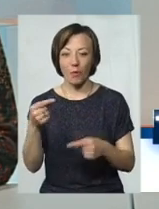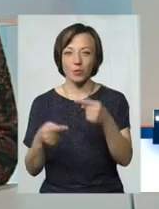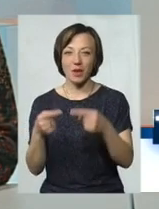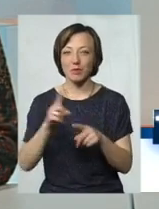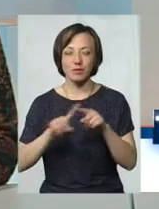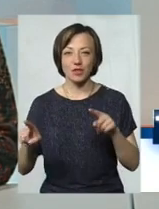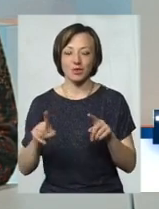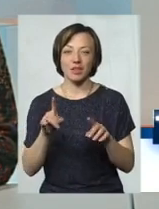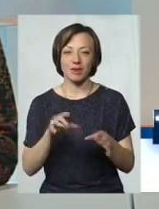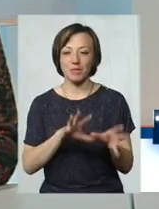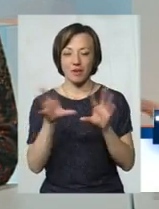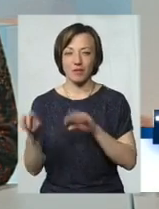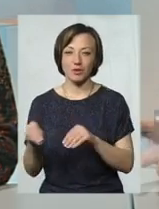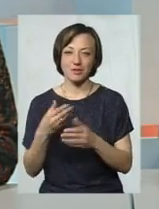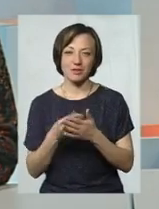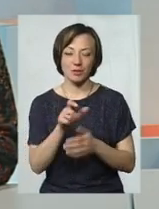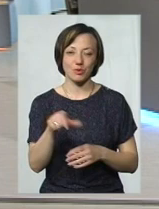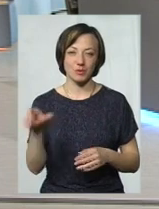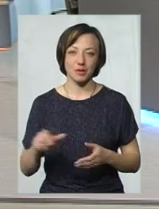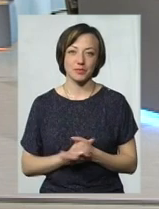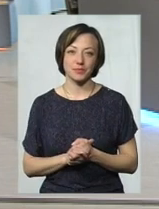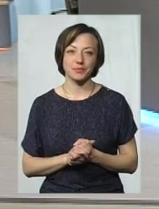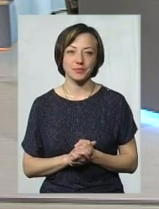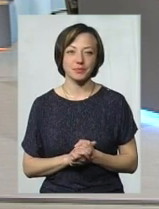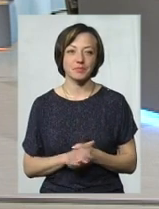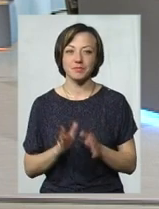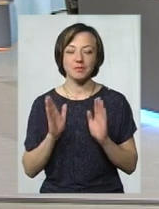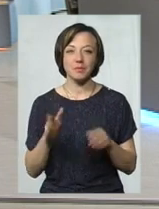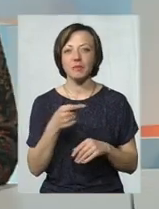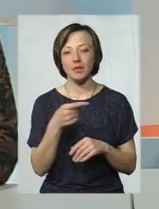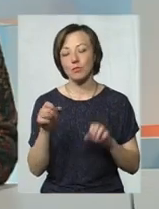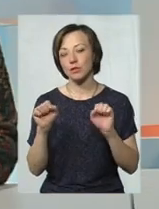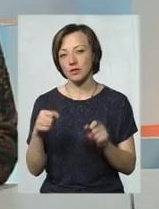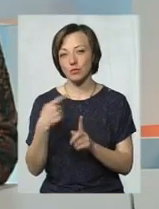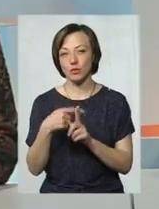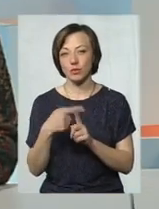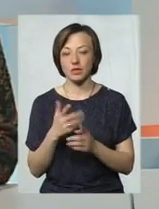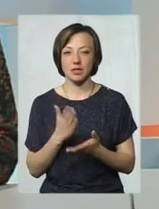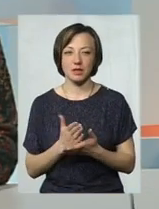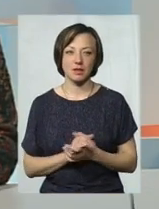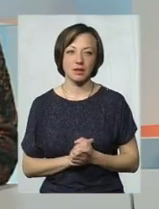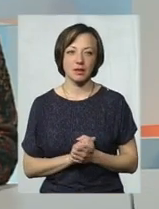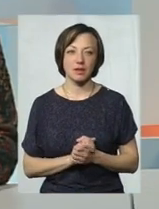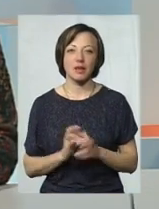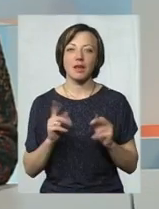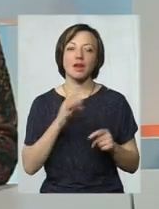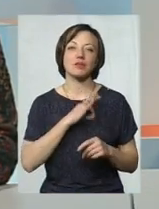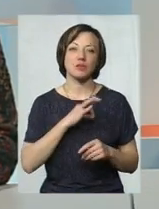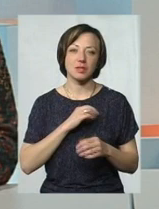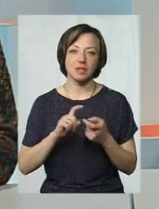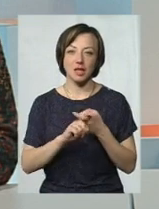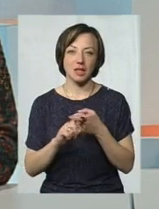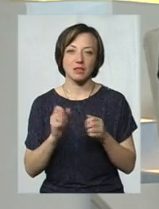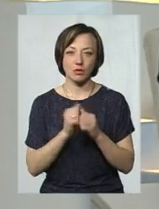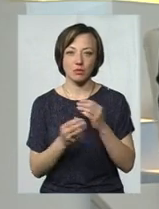не будуть так швидко переводити своїх клієнтів туди. Так що, тут не тільки мінус, тут, можливо, і можливість є. Як ми цим скористуємося, вже залежить від кожного